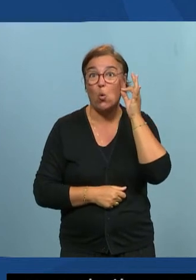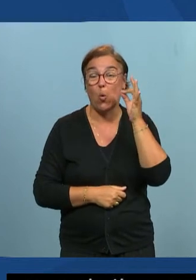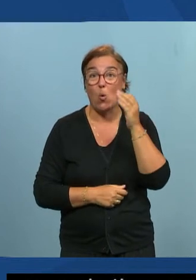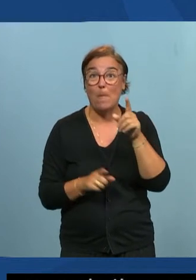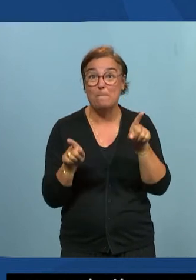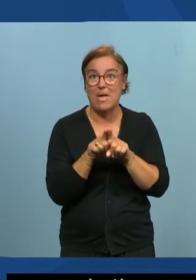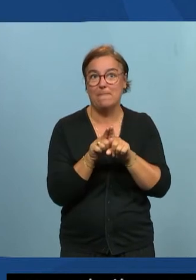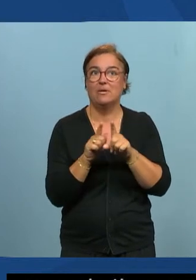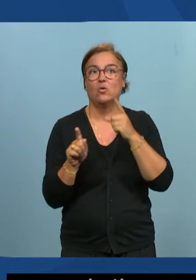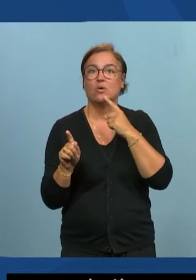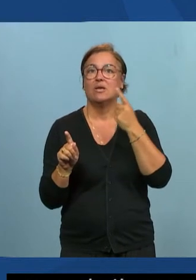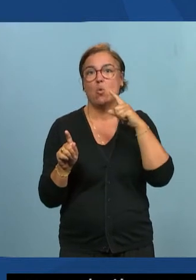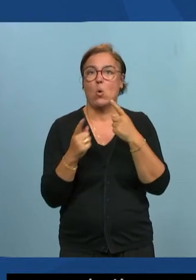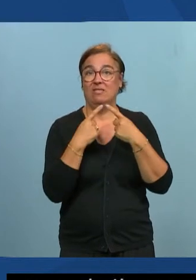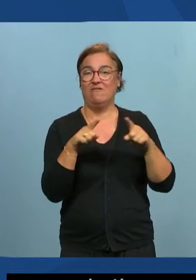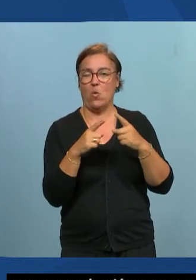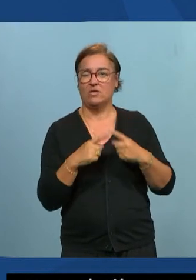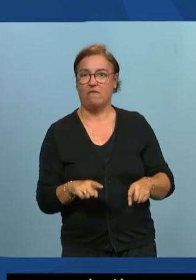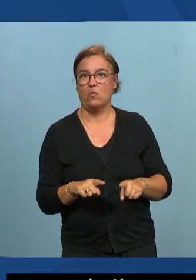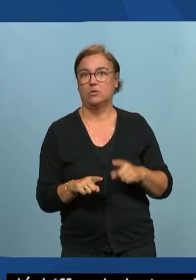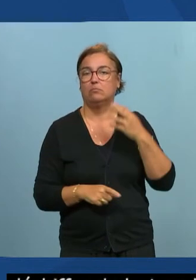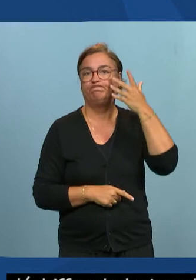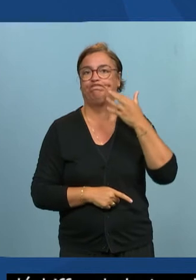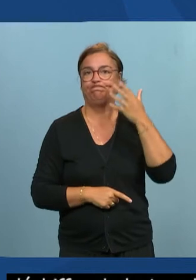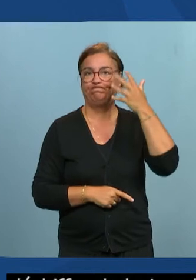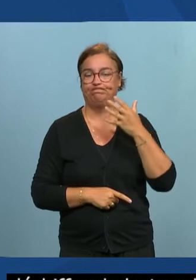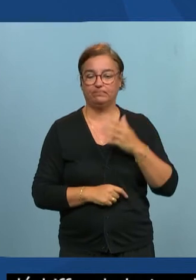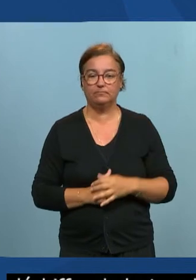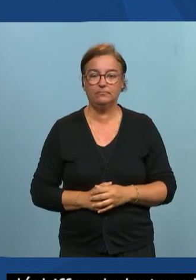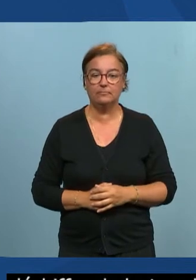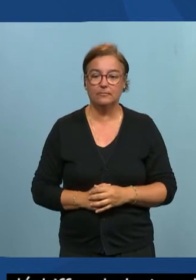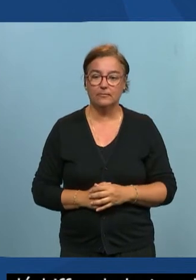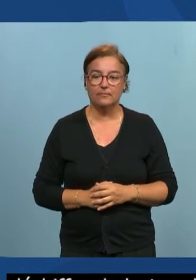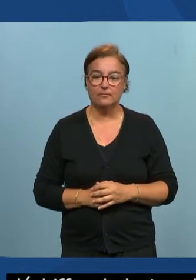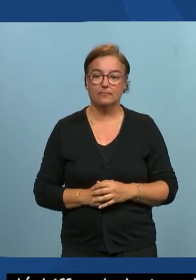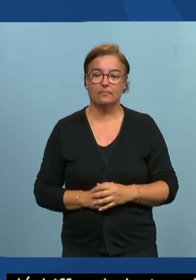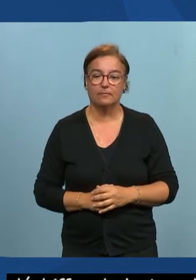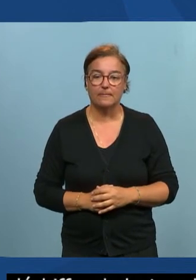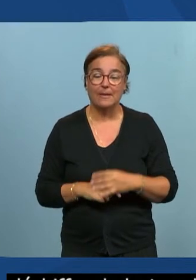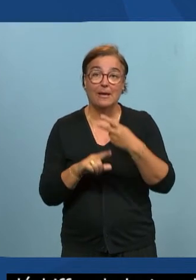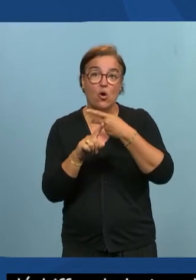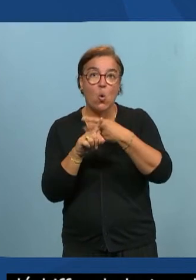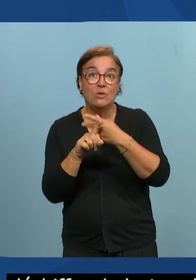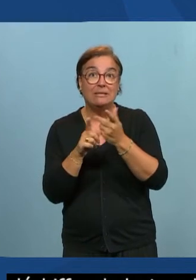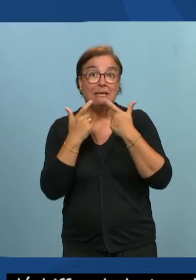différencier plus facilement donc pour quels sont les moyens les outils d